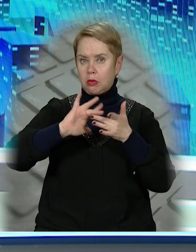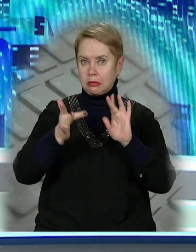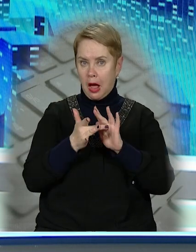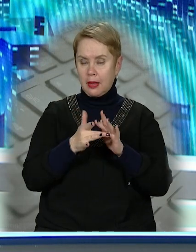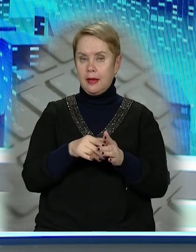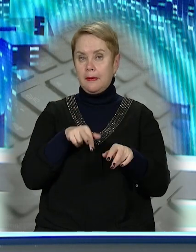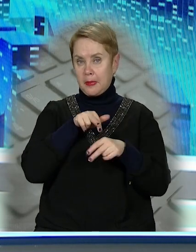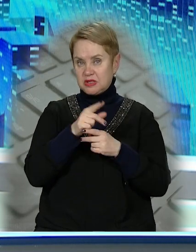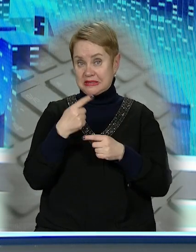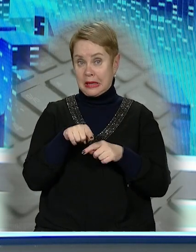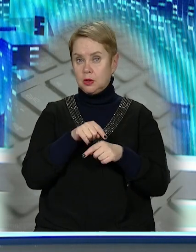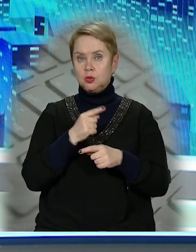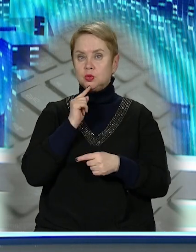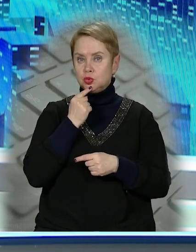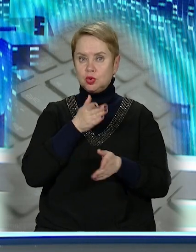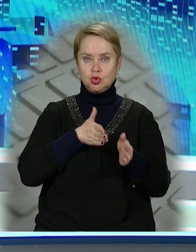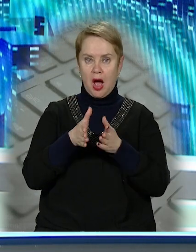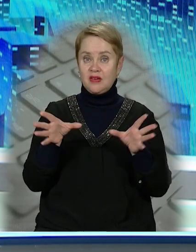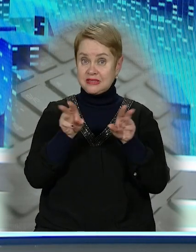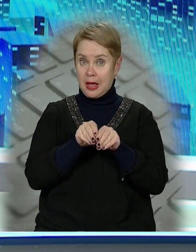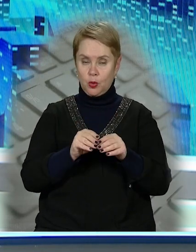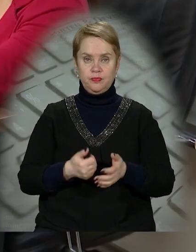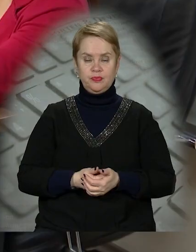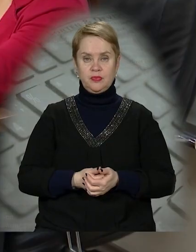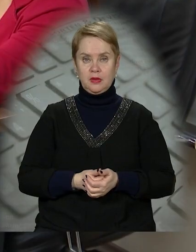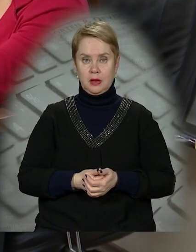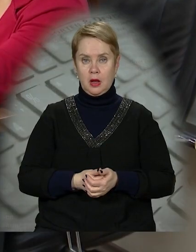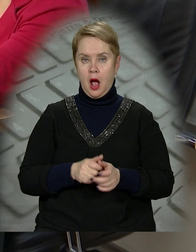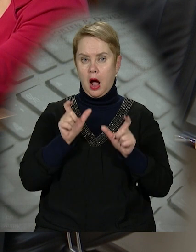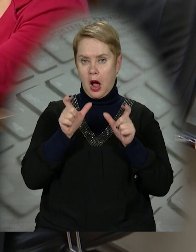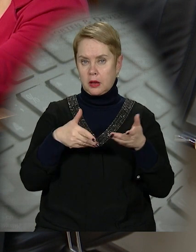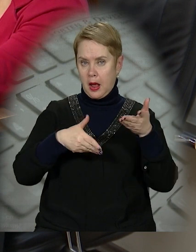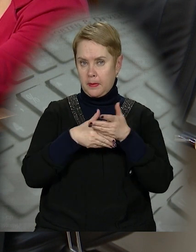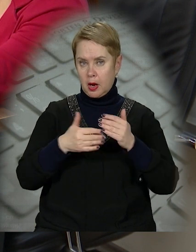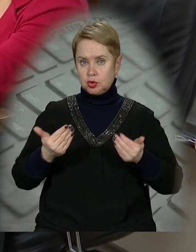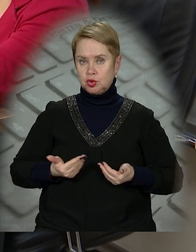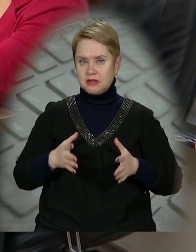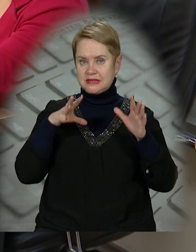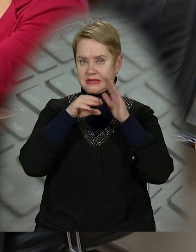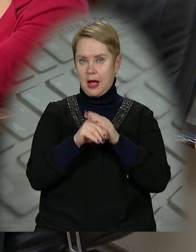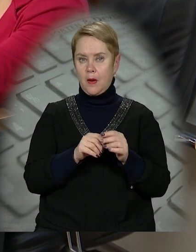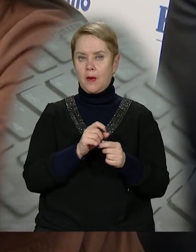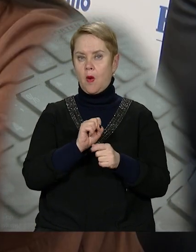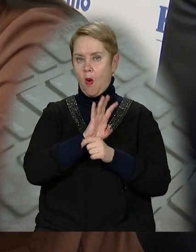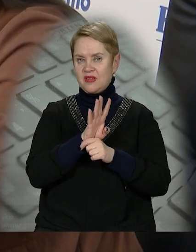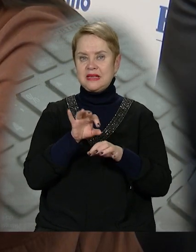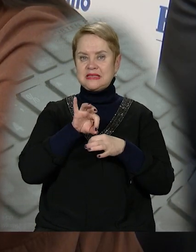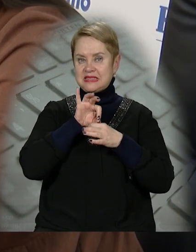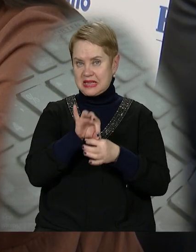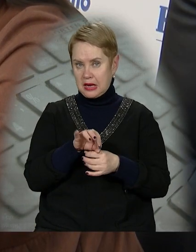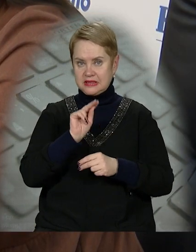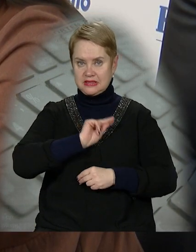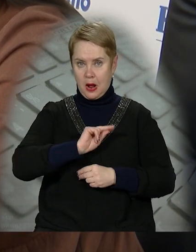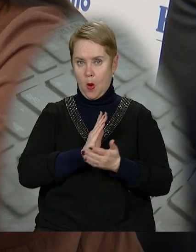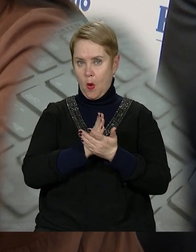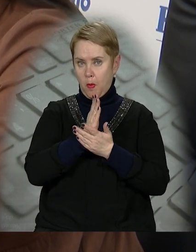онлайн і пройшли цей тернистий шлях разом з нею. Карантин посприяв диджиталізації. На дотримання проти ковідних заходів